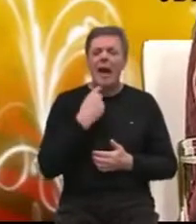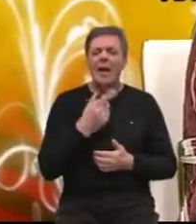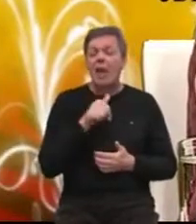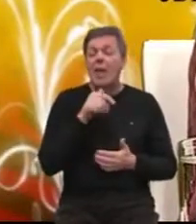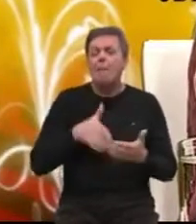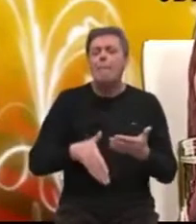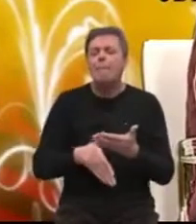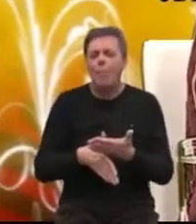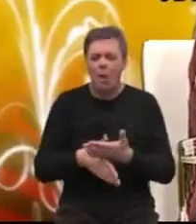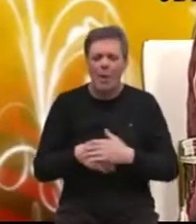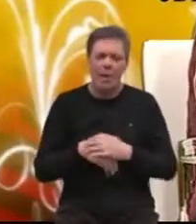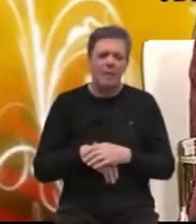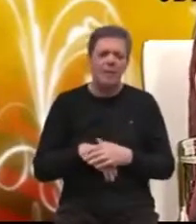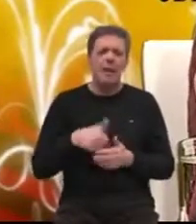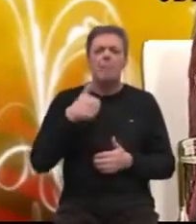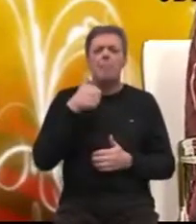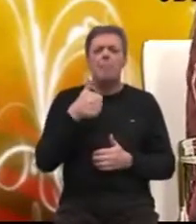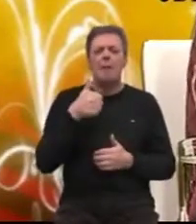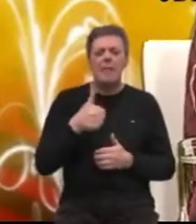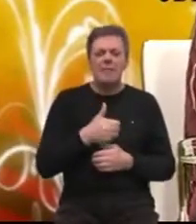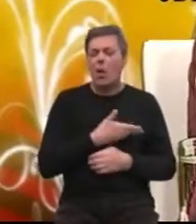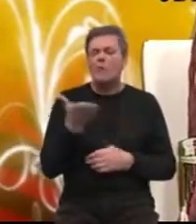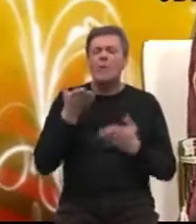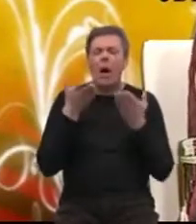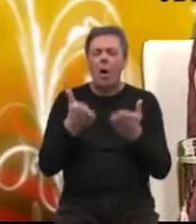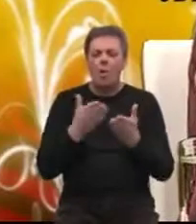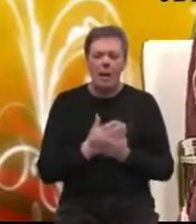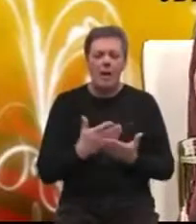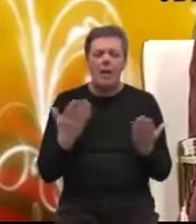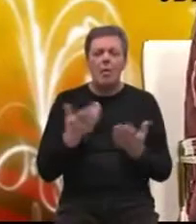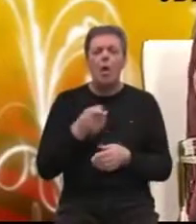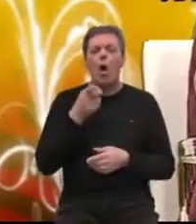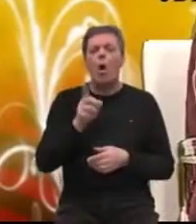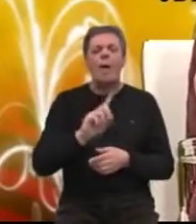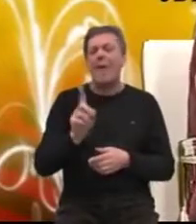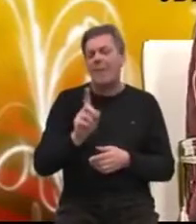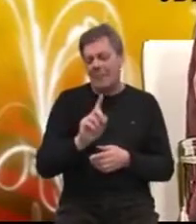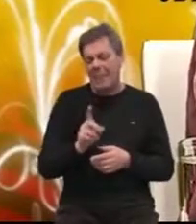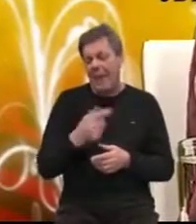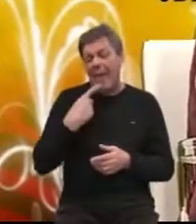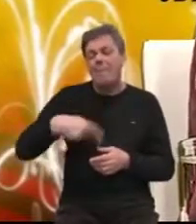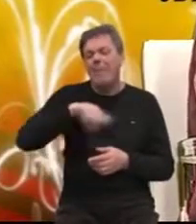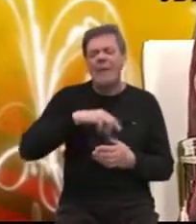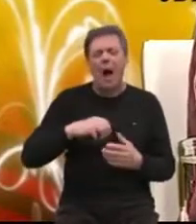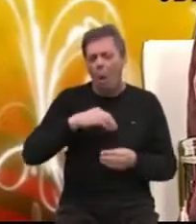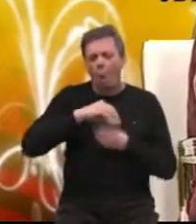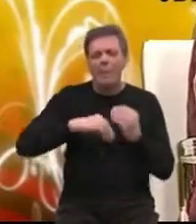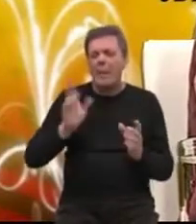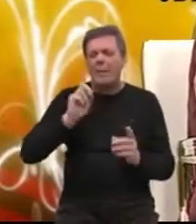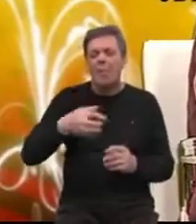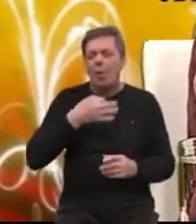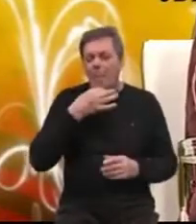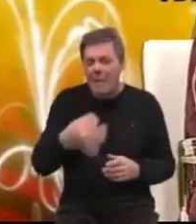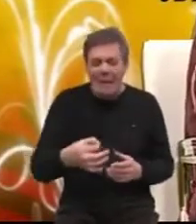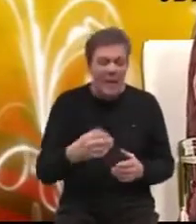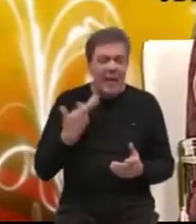pomogne, da pomogne, prvenstveno da pomogne svima onima koje ona nije i mi kao obitelj, nismo mogli pitati i